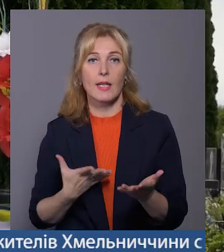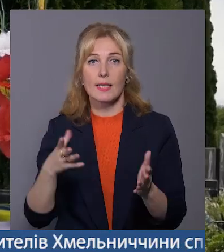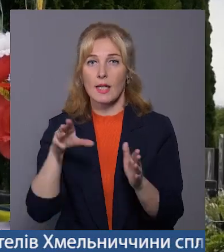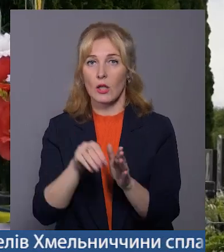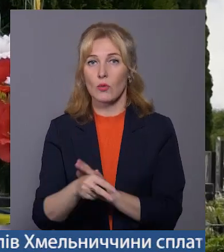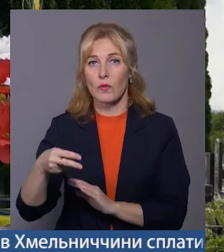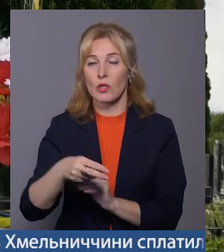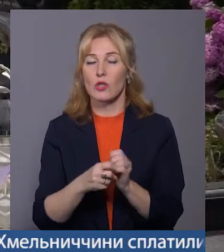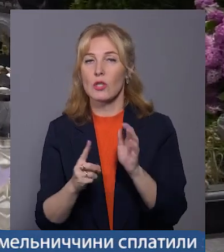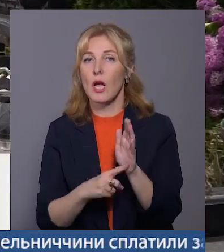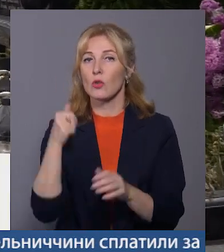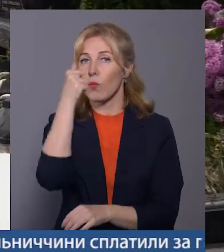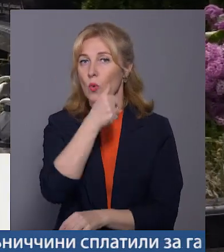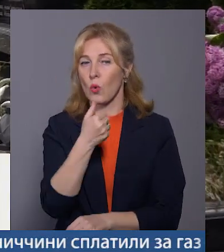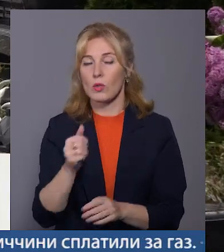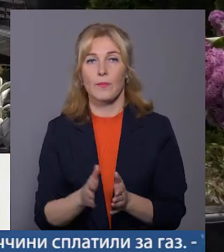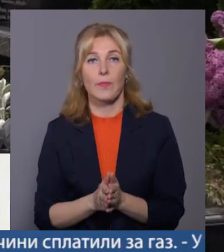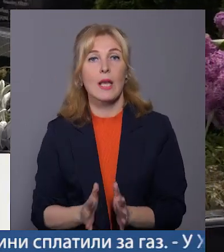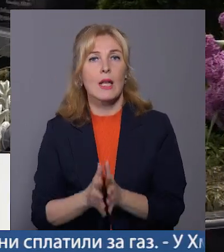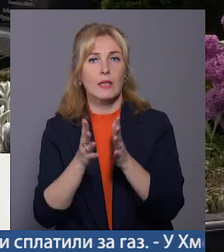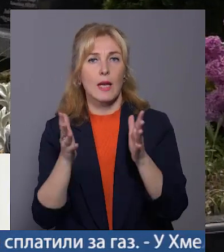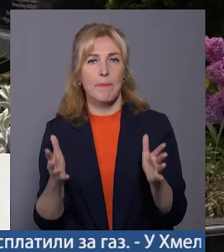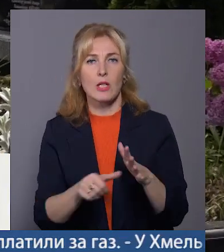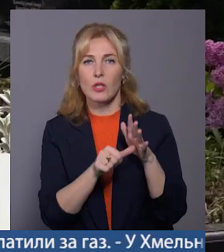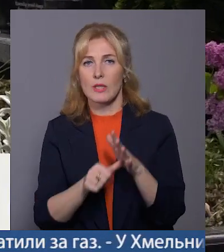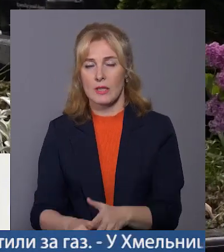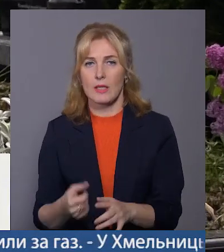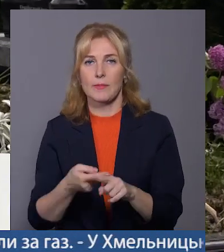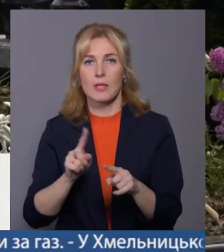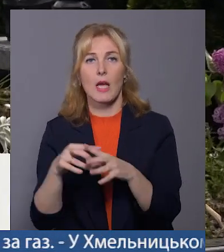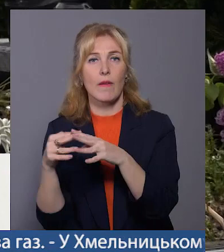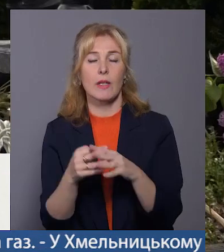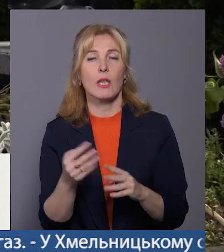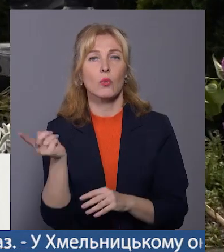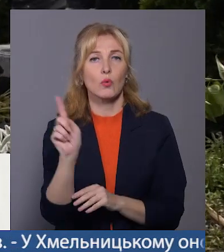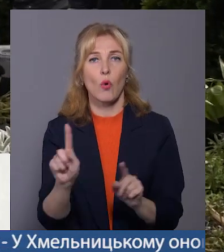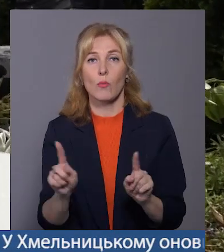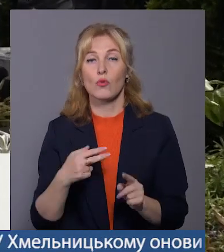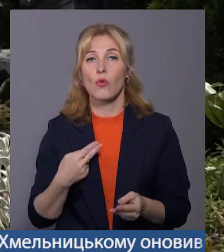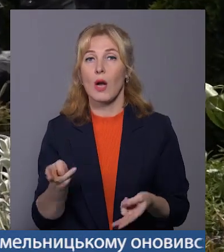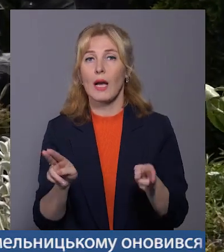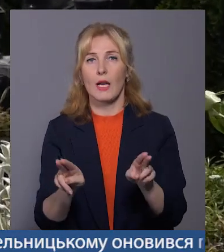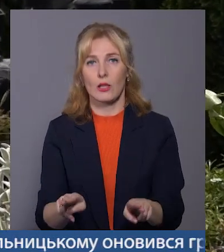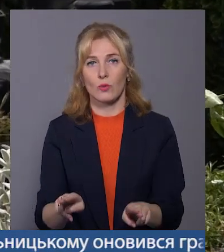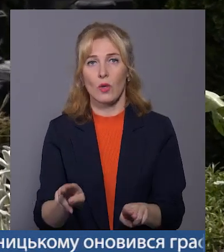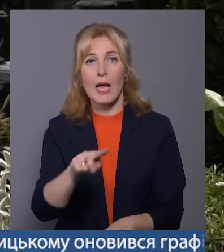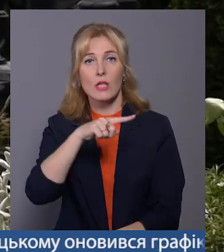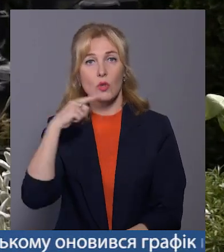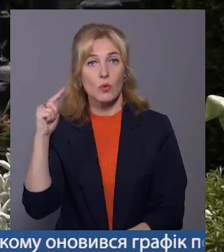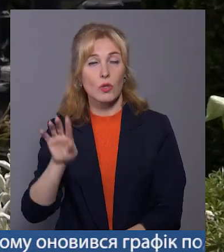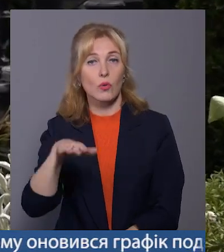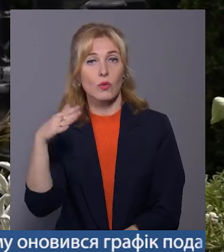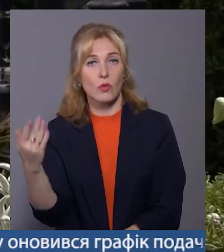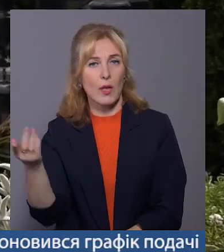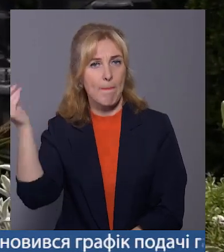2016-му. Найбільший цінізм цієї війни у тому, що з російської сторони